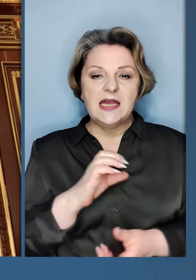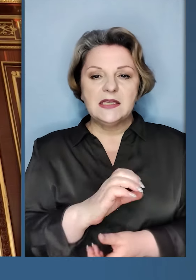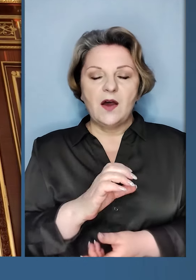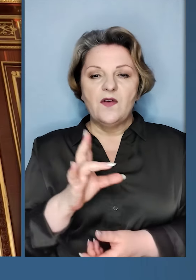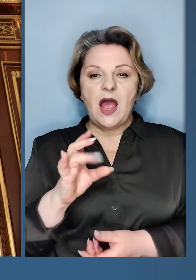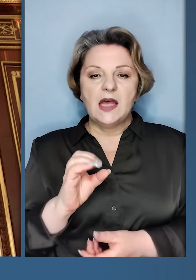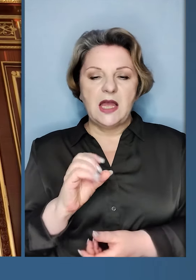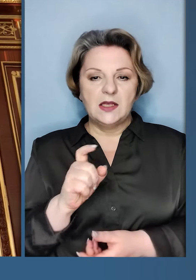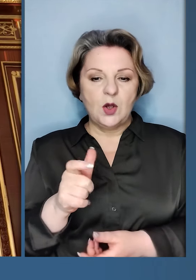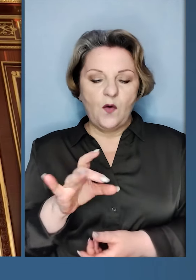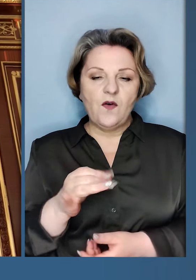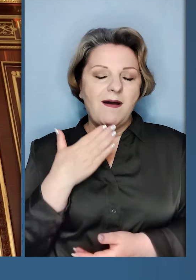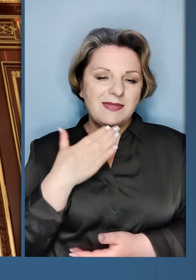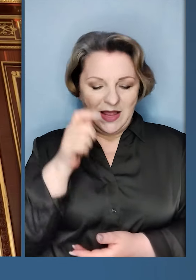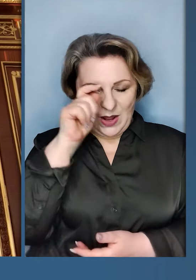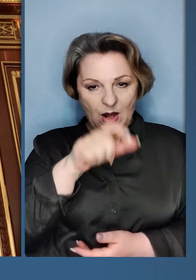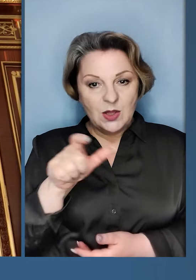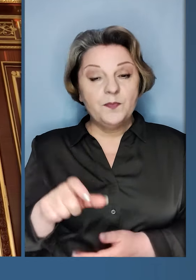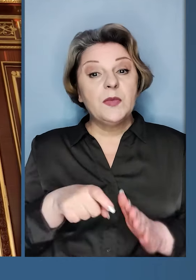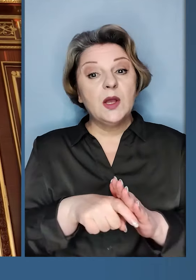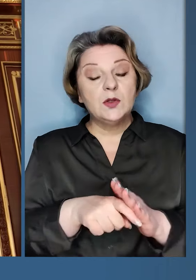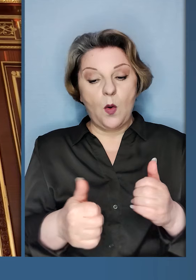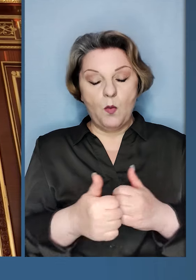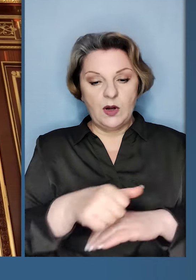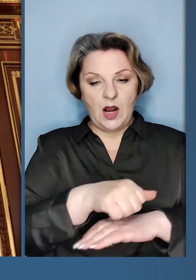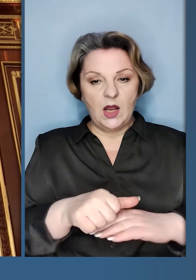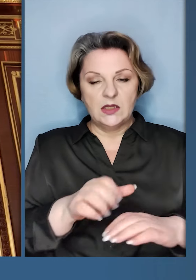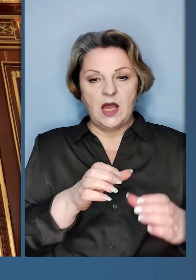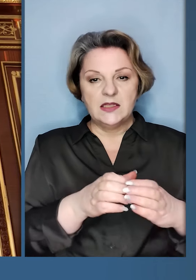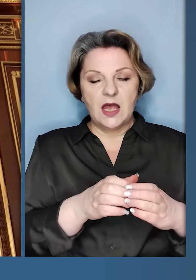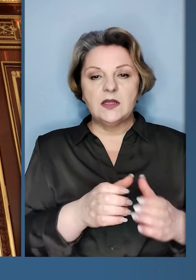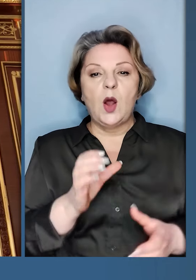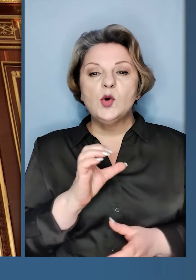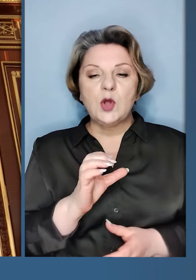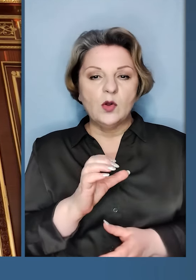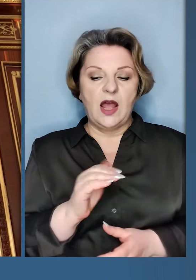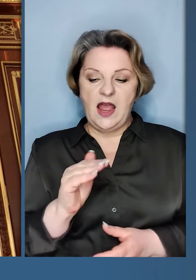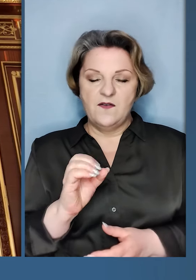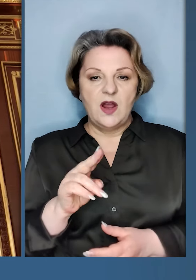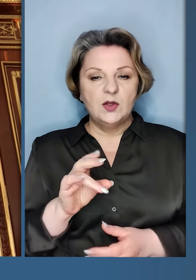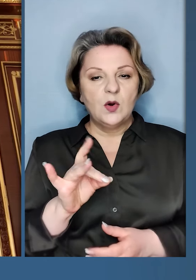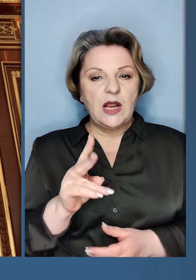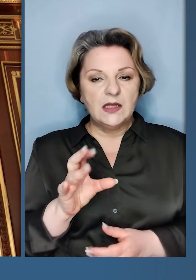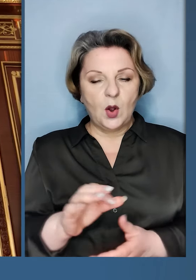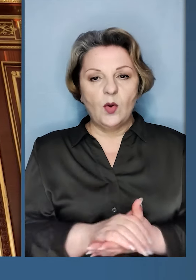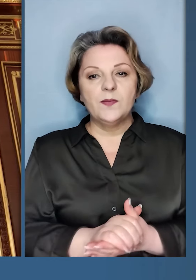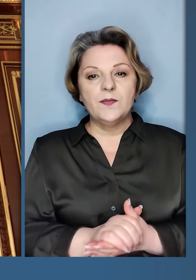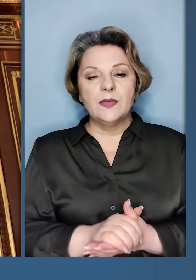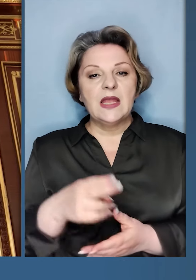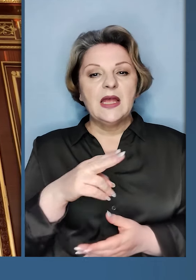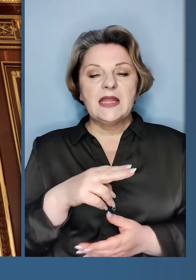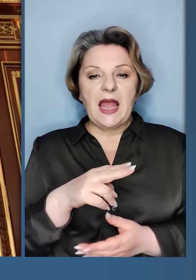Сергій Незговоров. Я дякую хлопці. Донецький прикордонний загін, солдати Ярослав Федоренко та